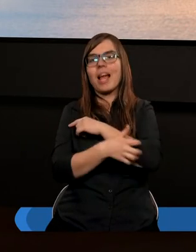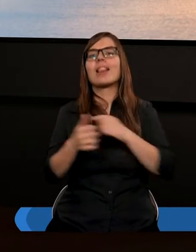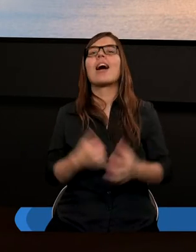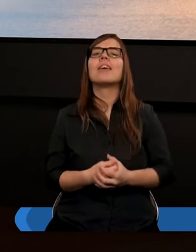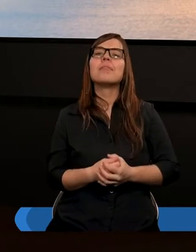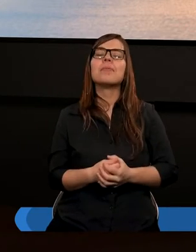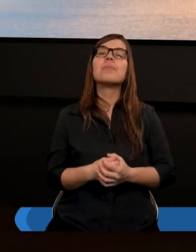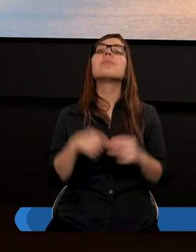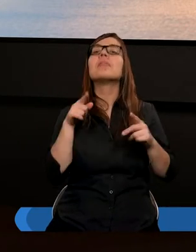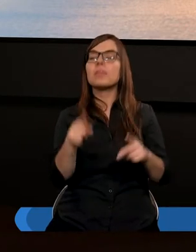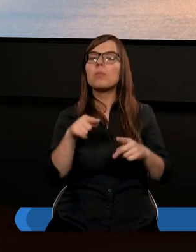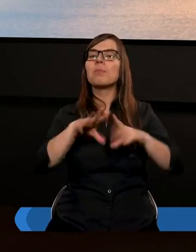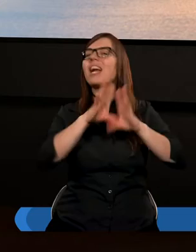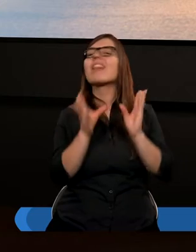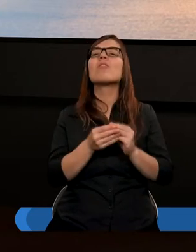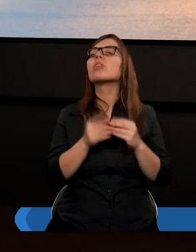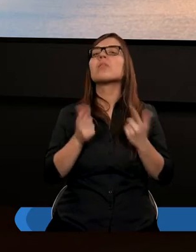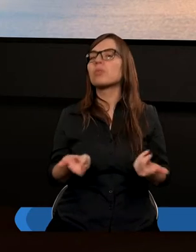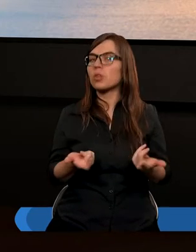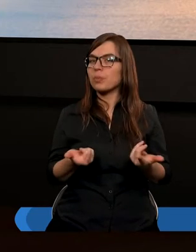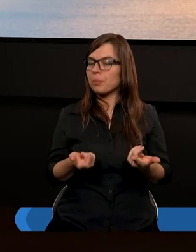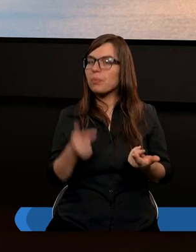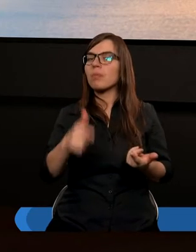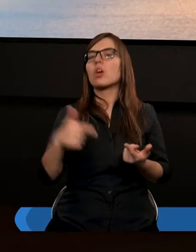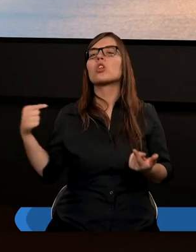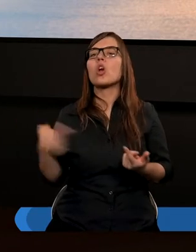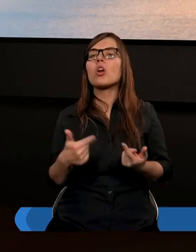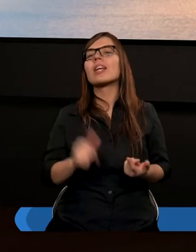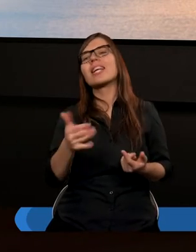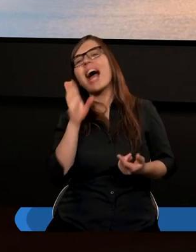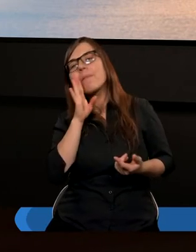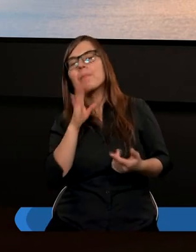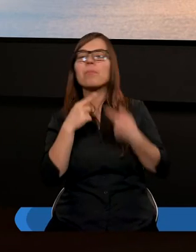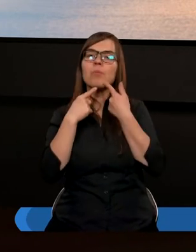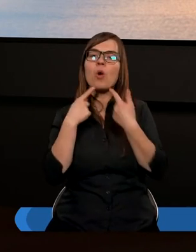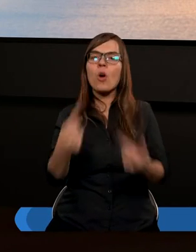to przede wszystkim dotyczy, jakby powiedzieć,